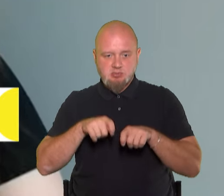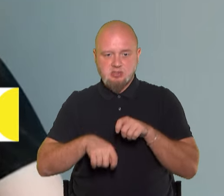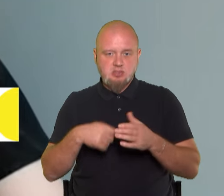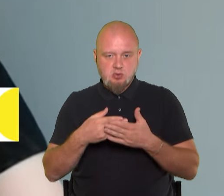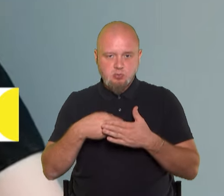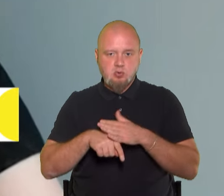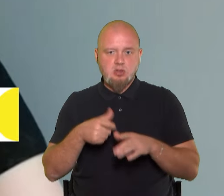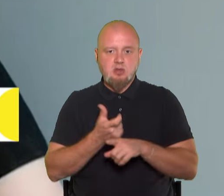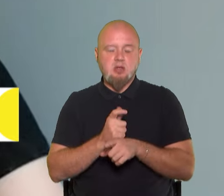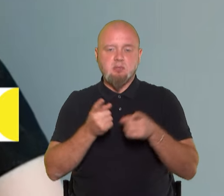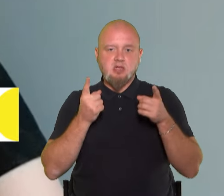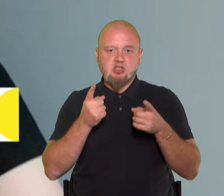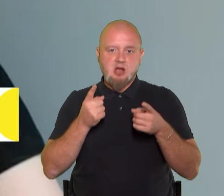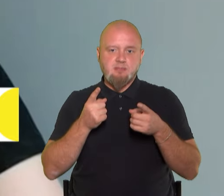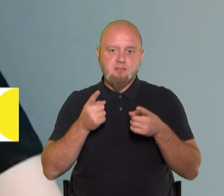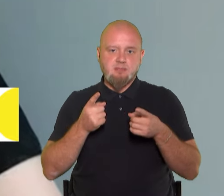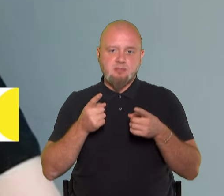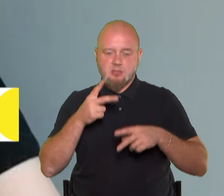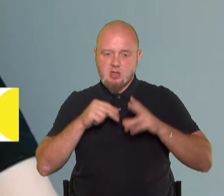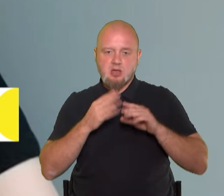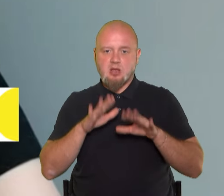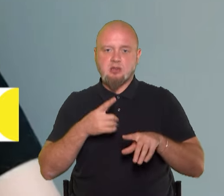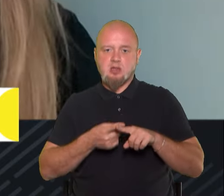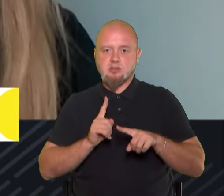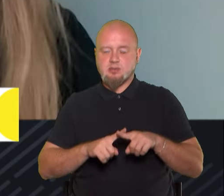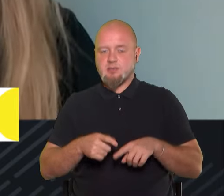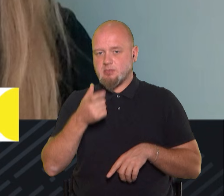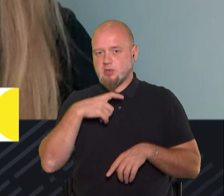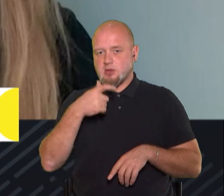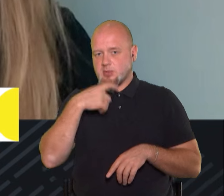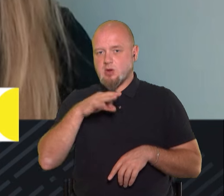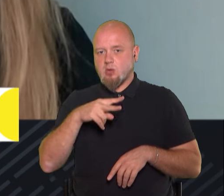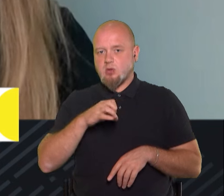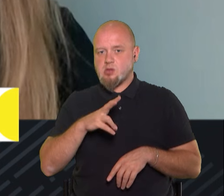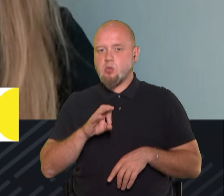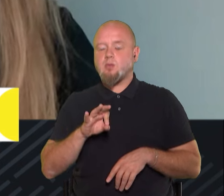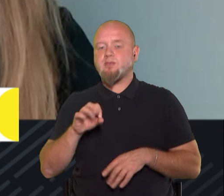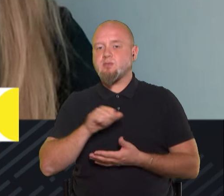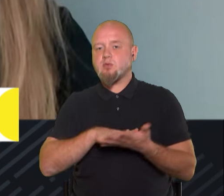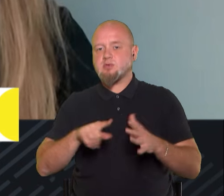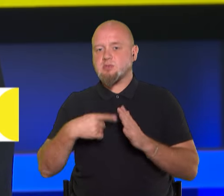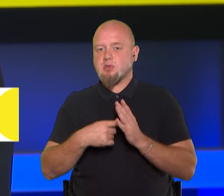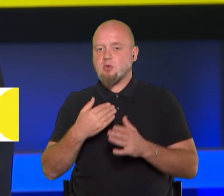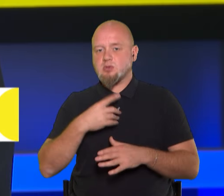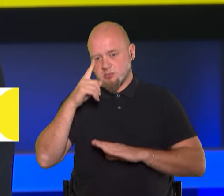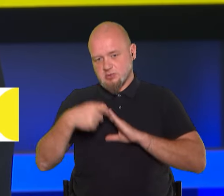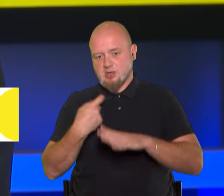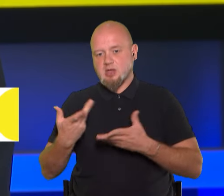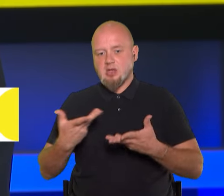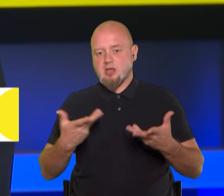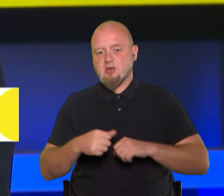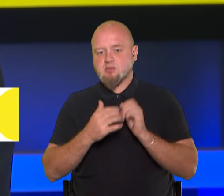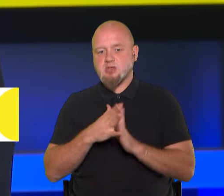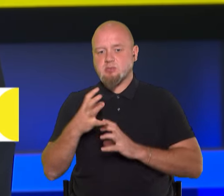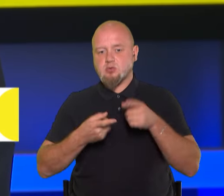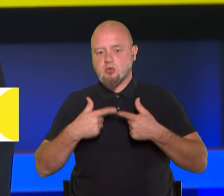Тобто, найбільше надія на це. Пані Олено, все ж, продовження запитання, хотілося б дізнатися, які взагалі міжнародні